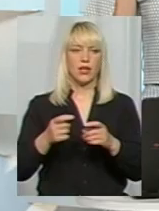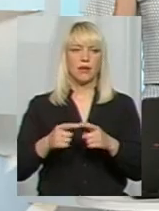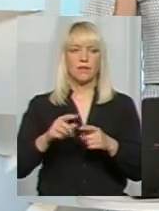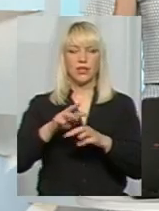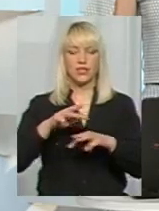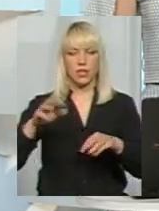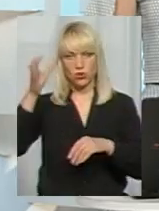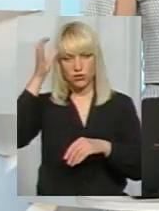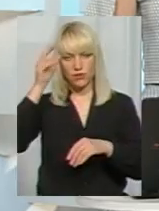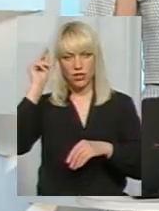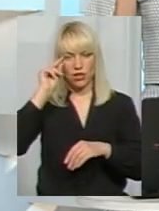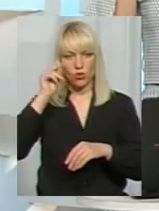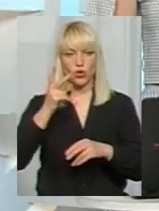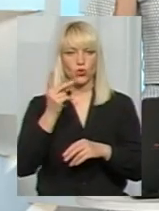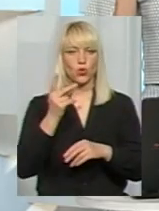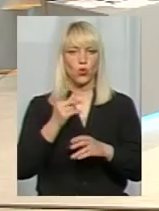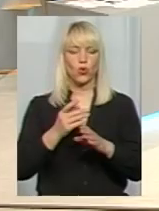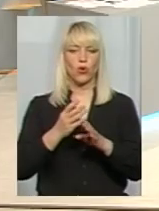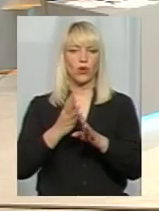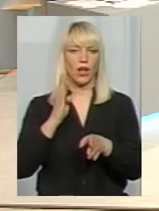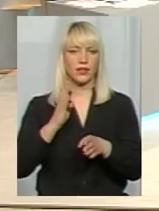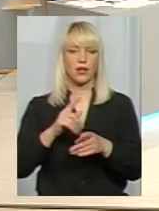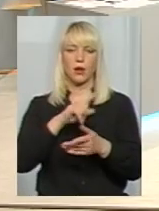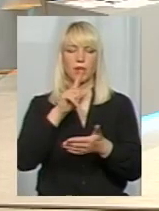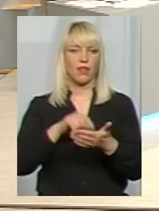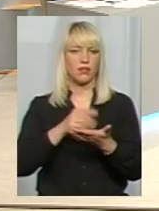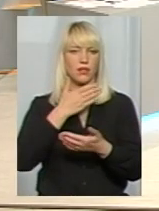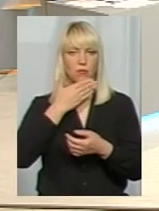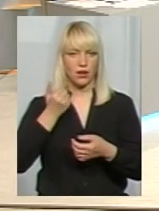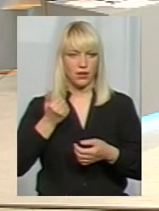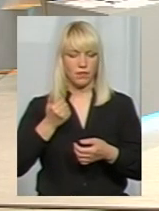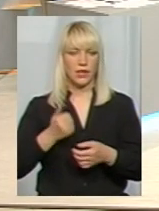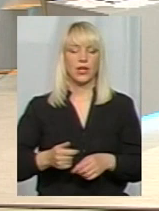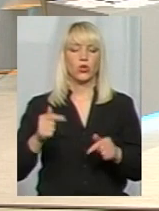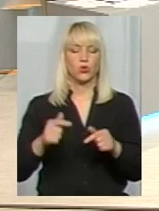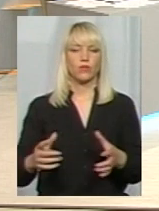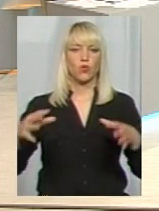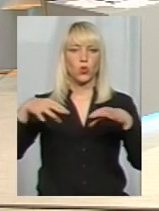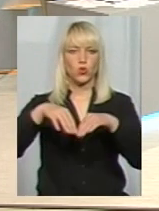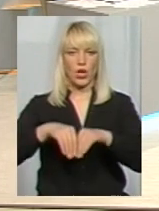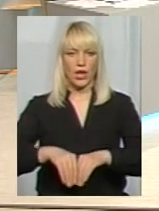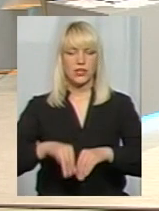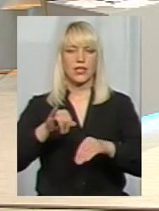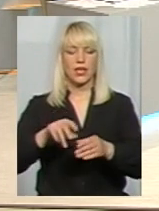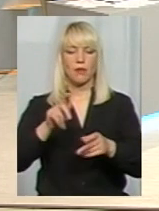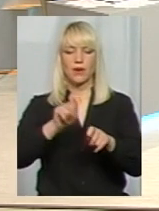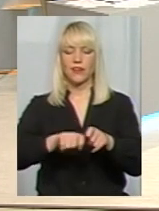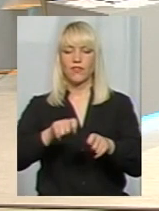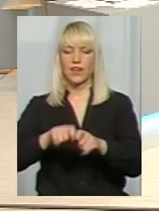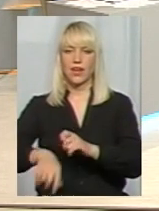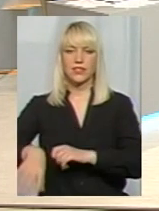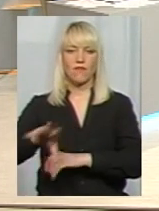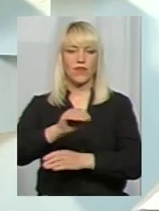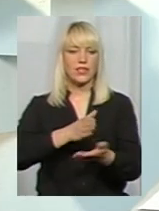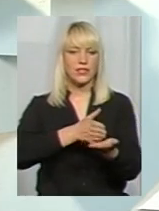освіти і науки, другорядних питань немає. Тут включається і перевіряється буквально весь